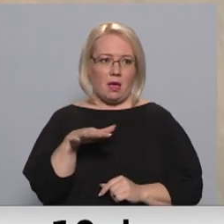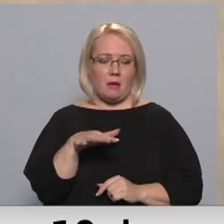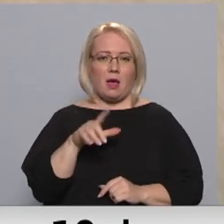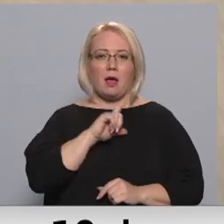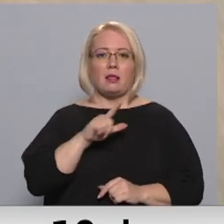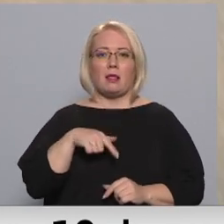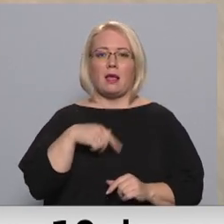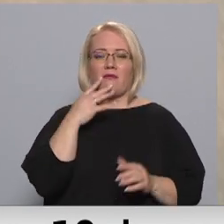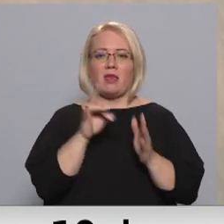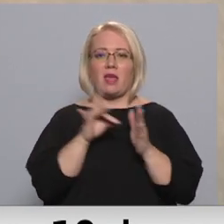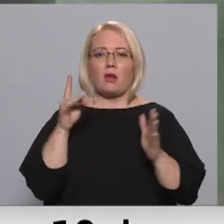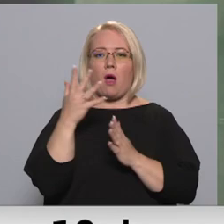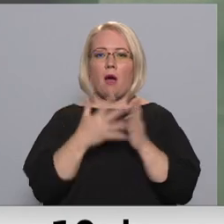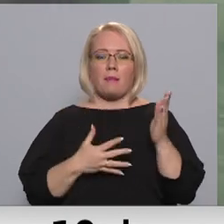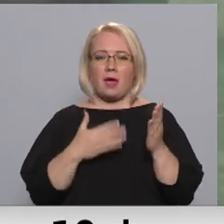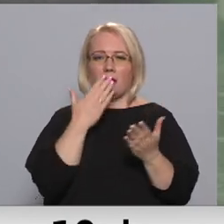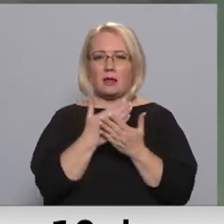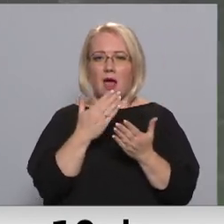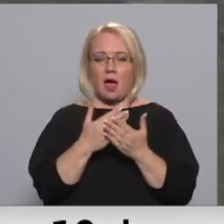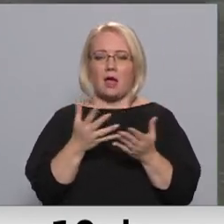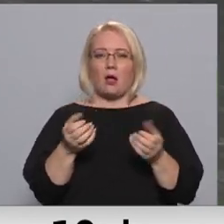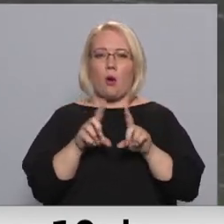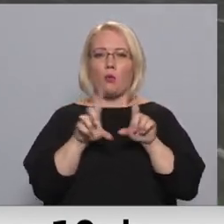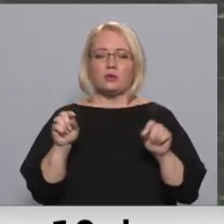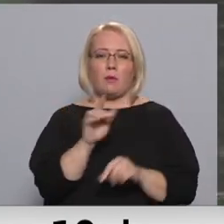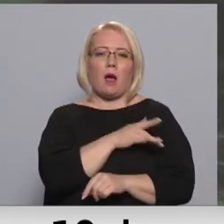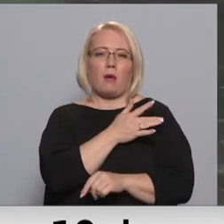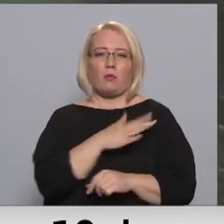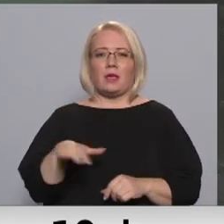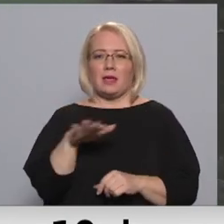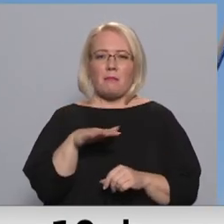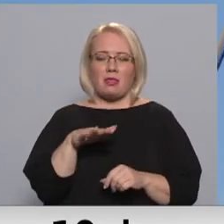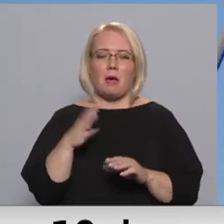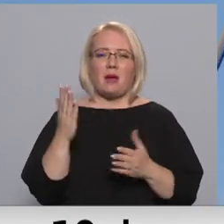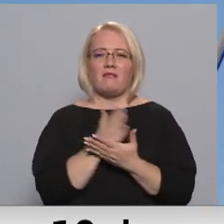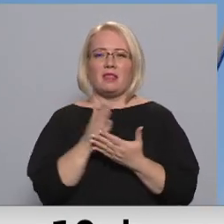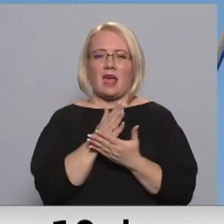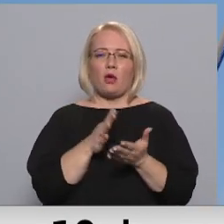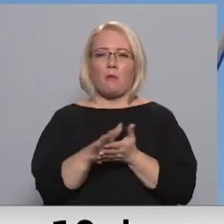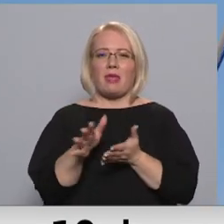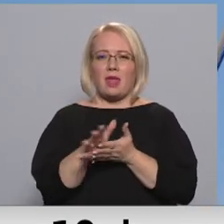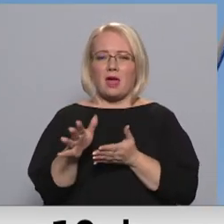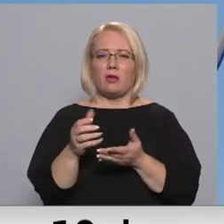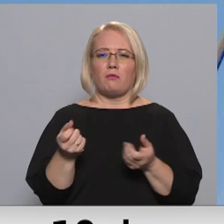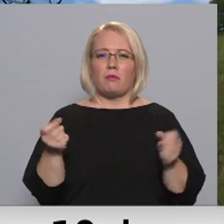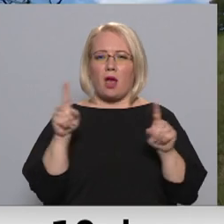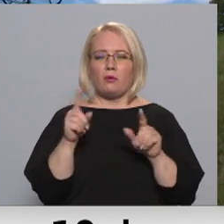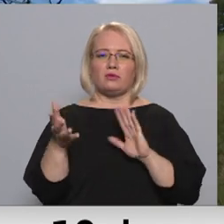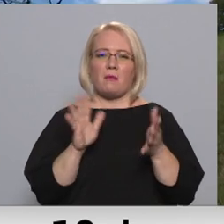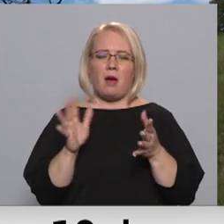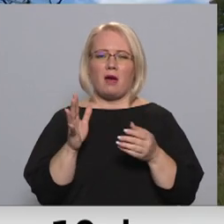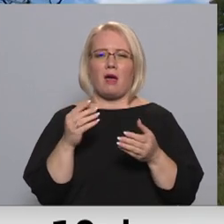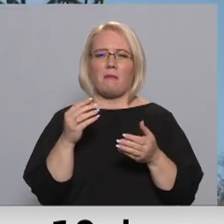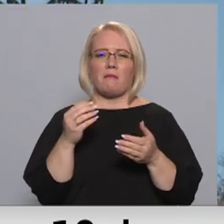Latvienergo aprēķina liecina, ka uzņēmuma apkalpotajām mājas saimniecībām ar vidēju patēriņu elektrības rēķina pieauguši par aptuveni 10